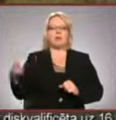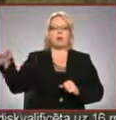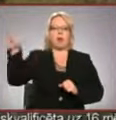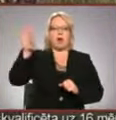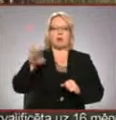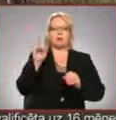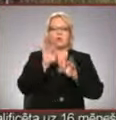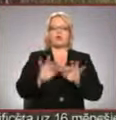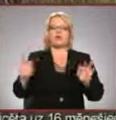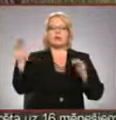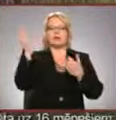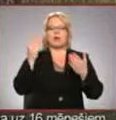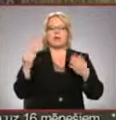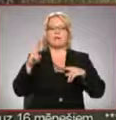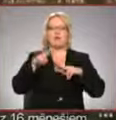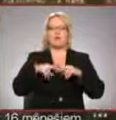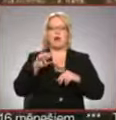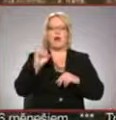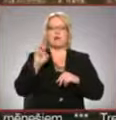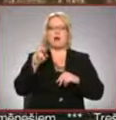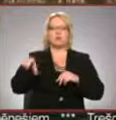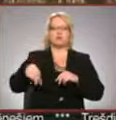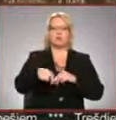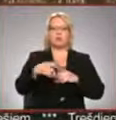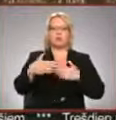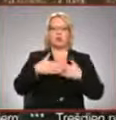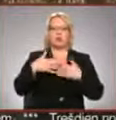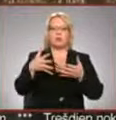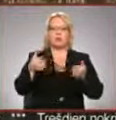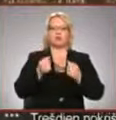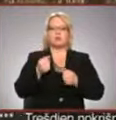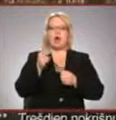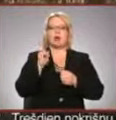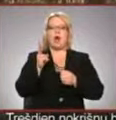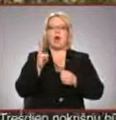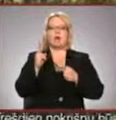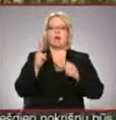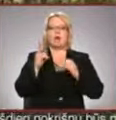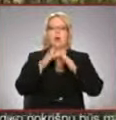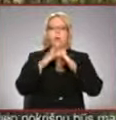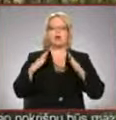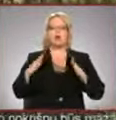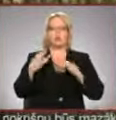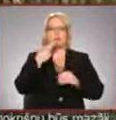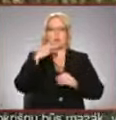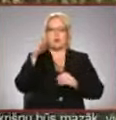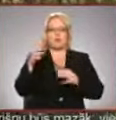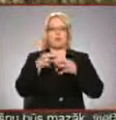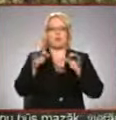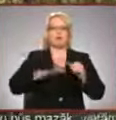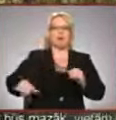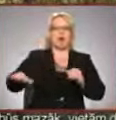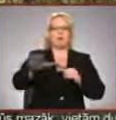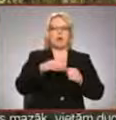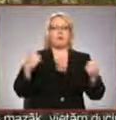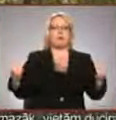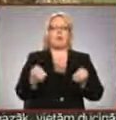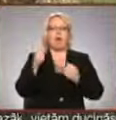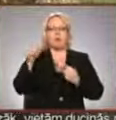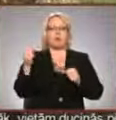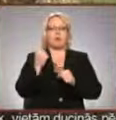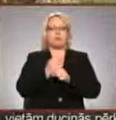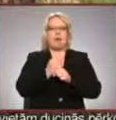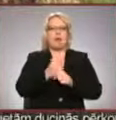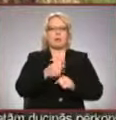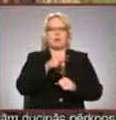glaznainākajām vietām Amatas upas krastos, šoreiz uzņēmušies kārļu mužas saimnieki. Kā jau brīvā dabā, talkotājiem darbi šeit netrūka.